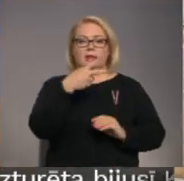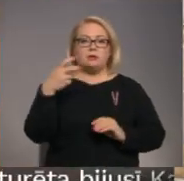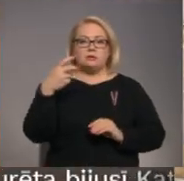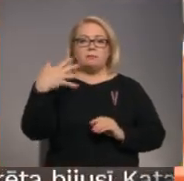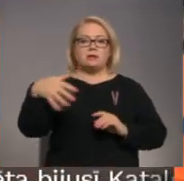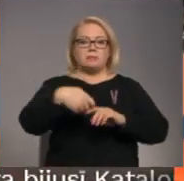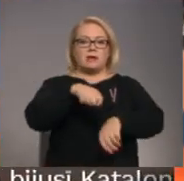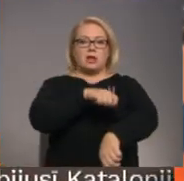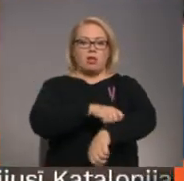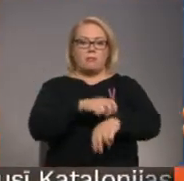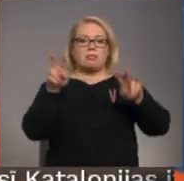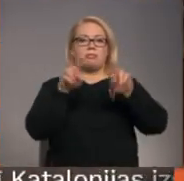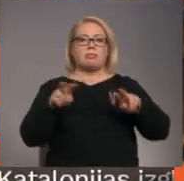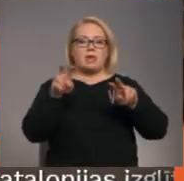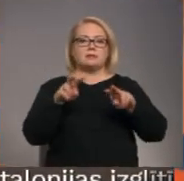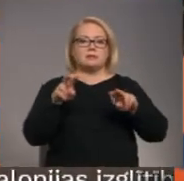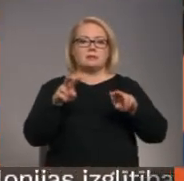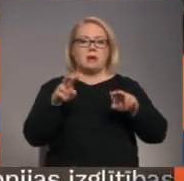kilometru testa brauciens.